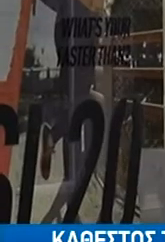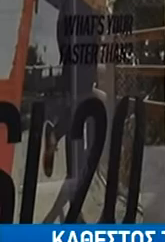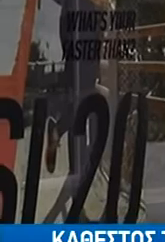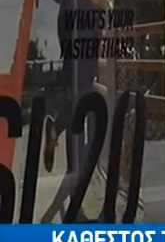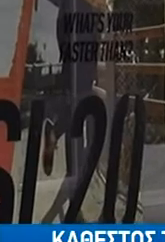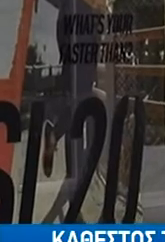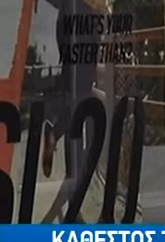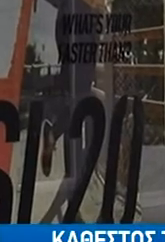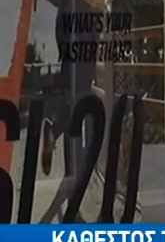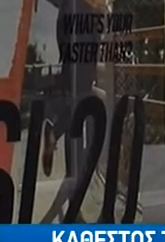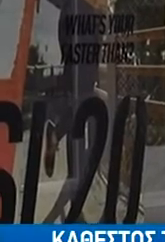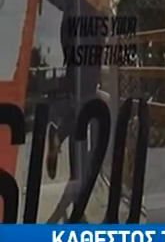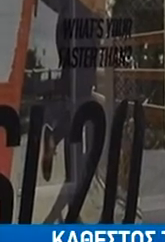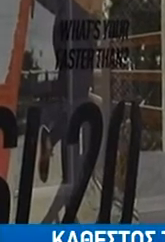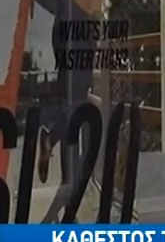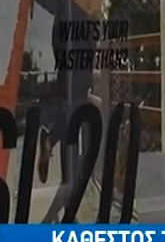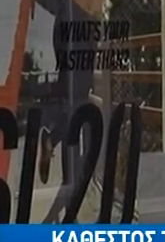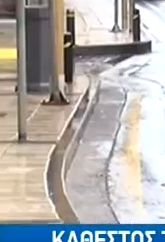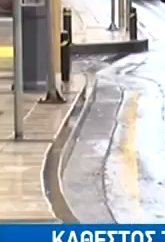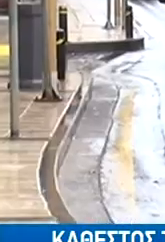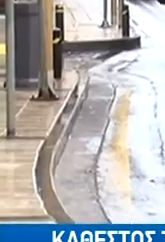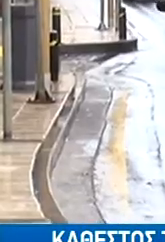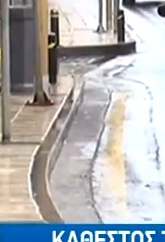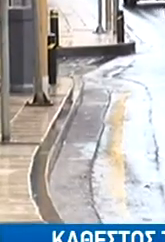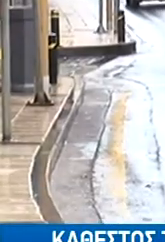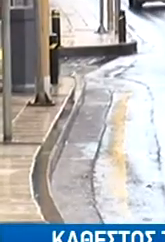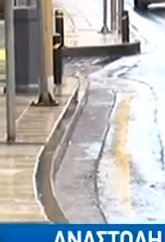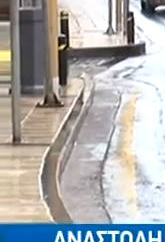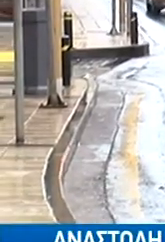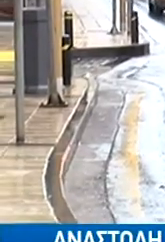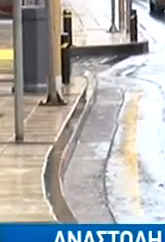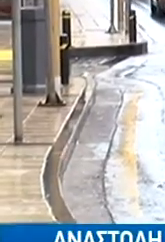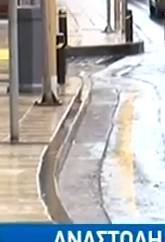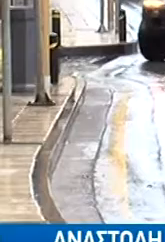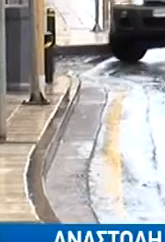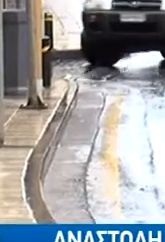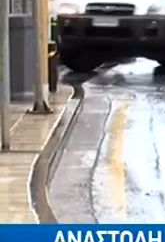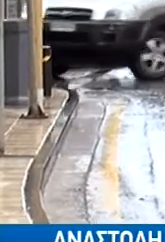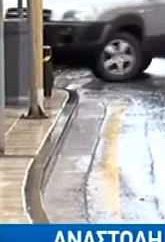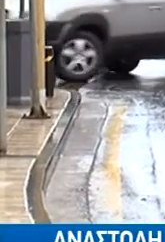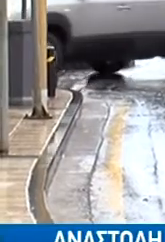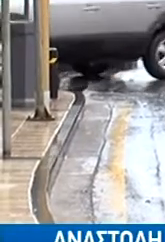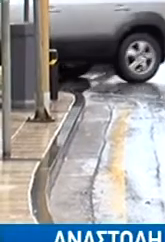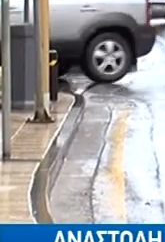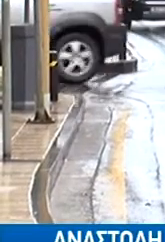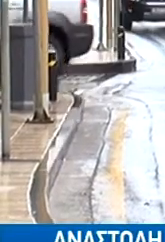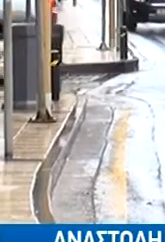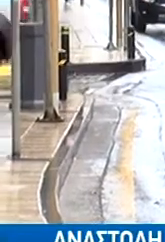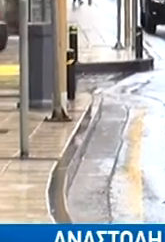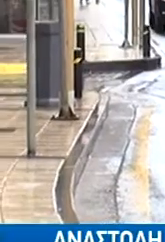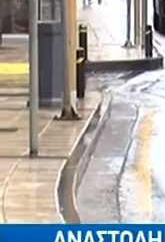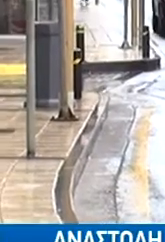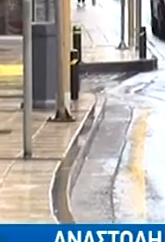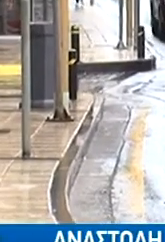Πρωθυπουργός ανακοίνωσε και οικονομικά μέτρα στήριξης των εργαζομένων και των επιχειρήσεων τα οποία εξειδίκεψε λίγο αργότερα ο Χρήστος